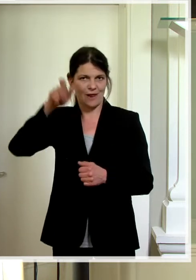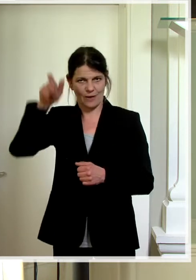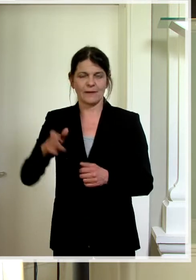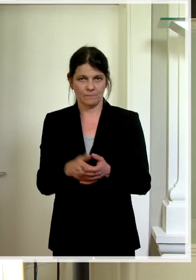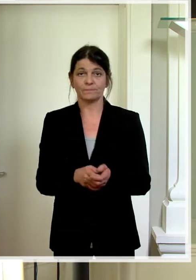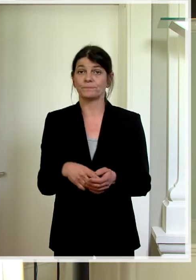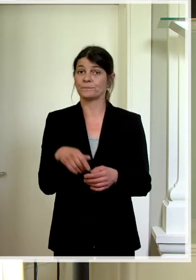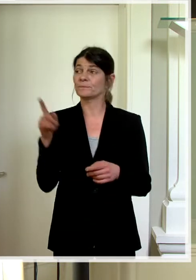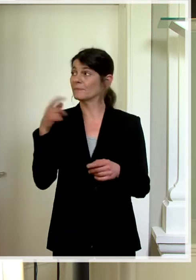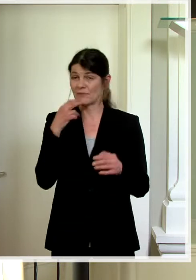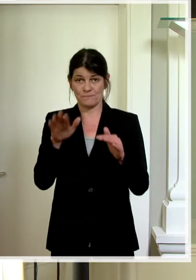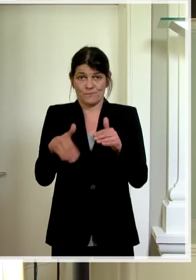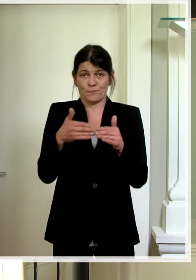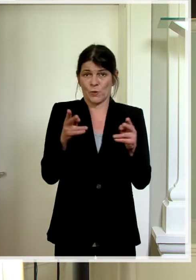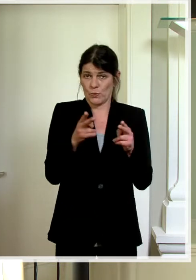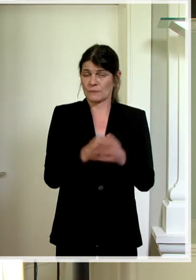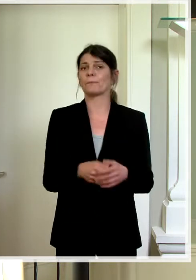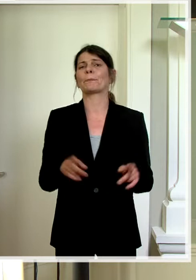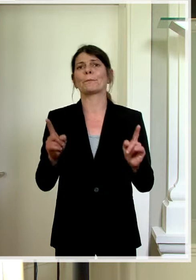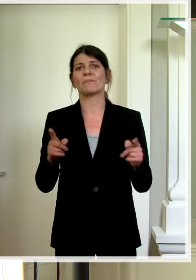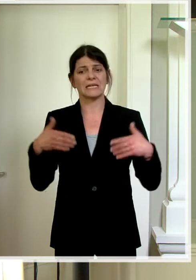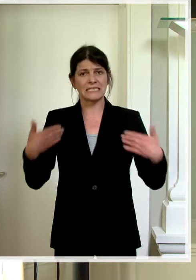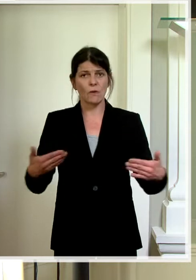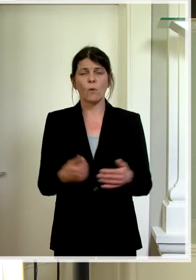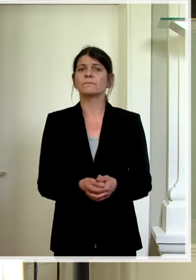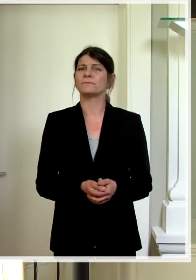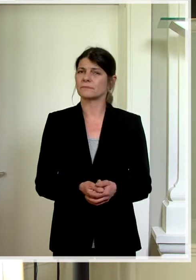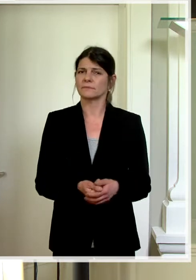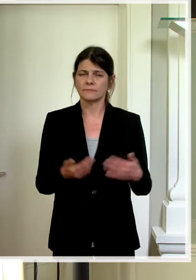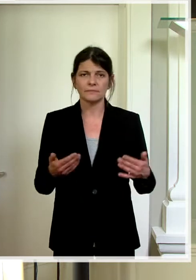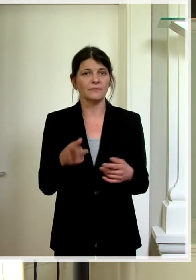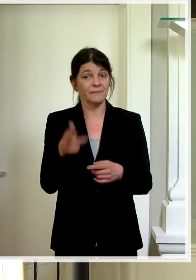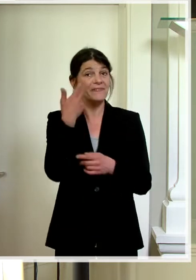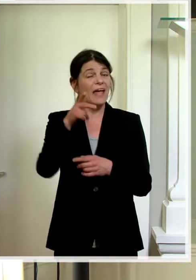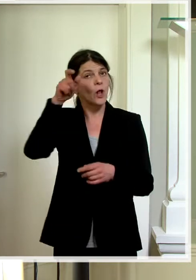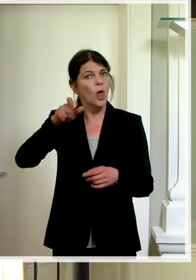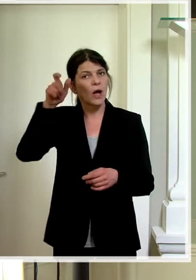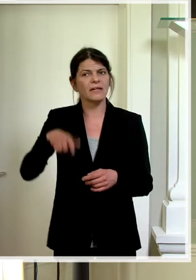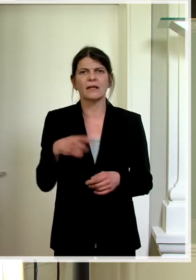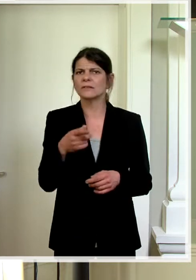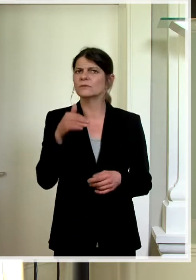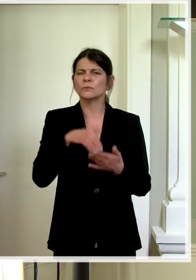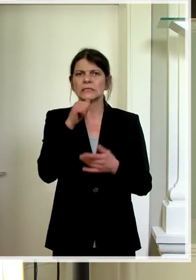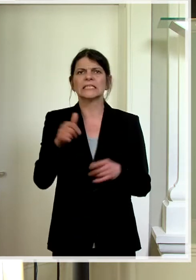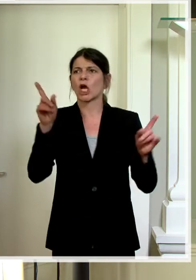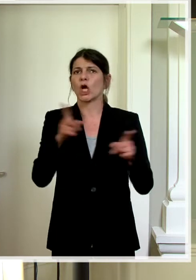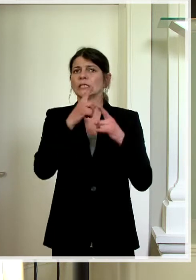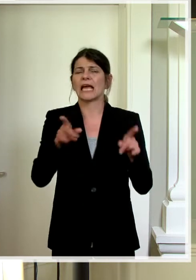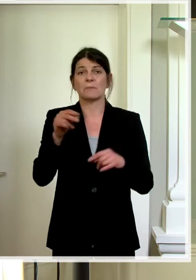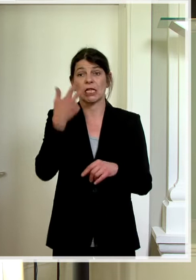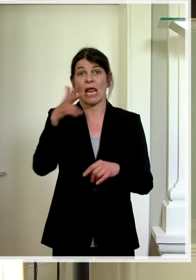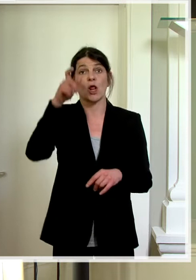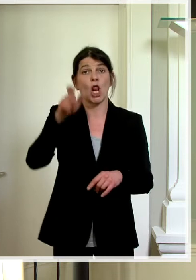Ich möchte vielleicht dazu auch ausführen, es ist ja so, man muss sich vielleicht jetzt eben bei diesen 300 Leuten nicht das Konzert mit 300